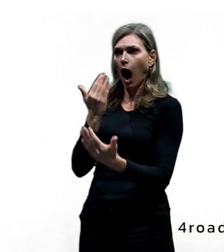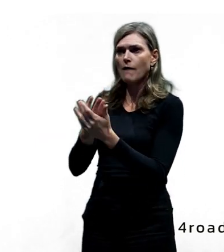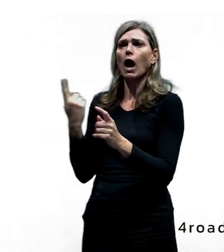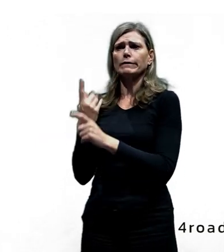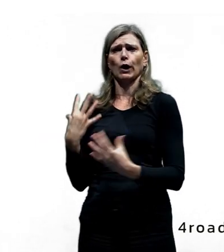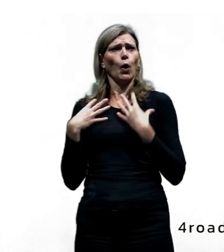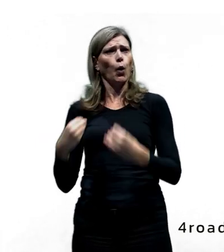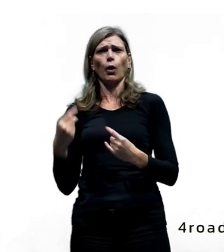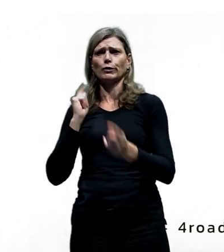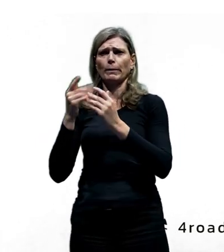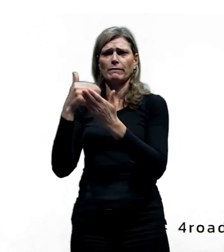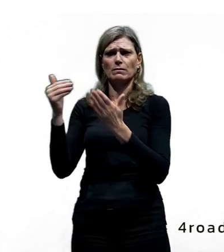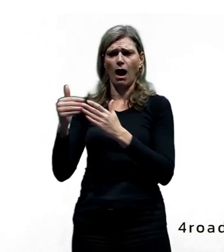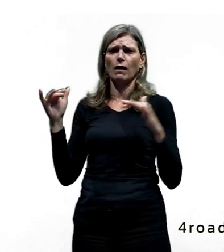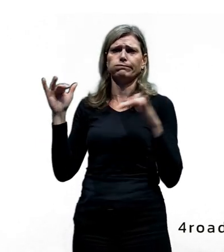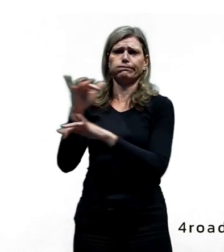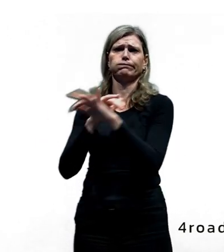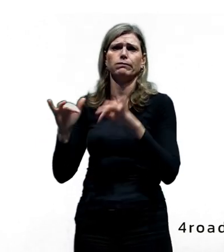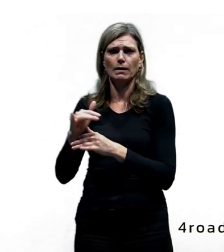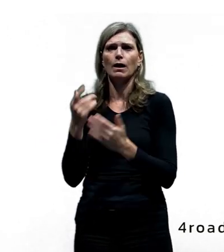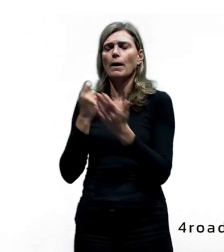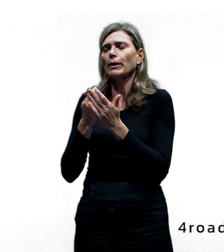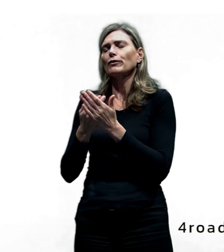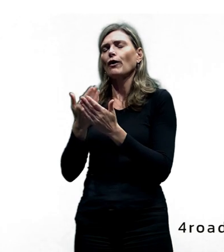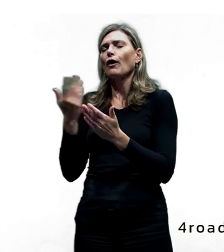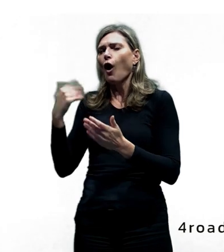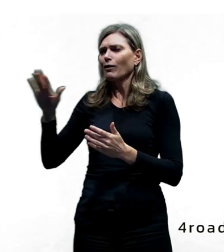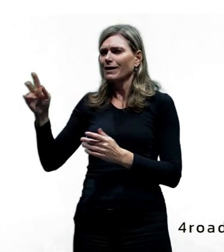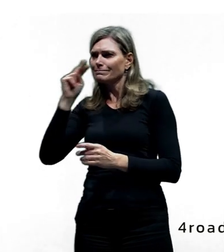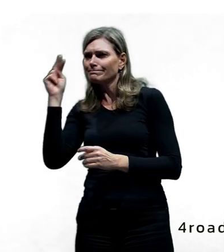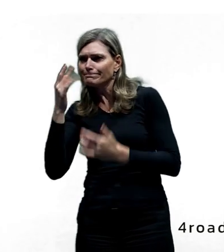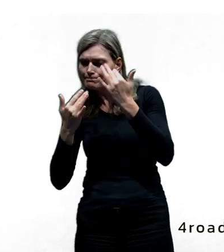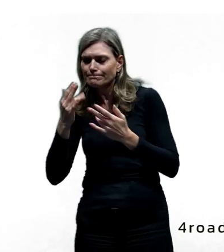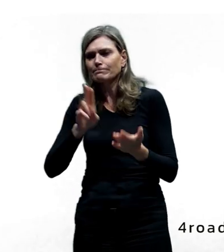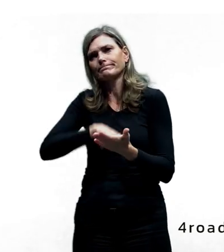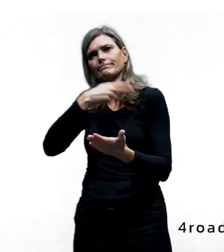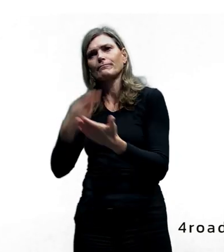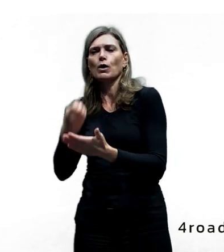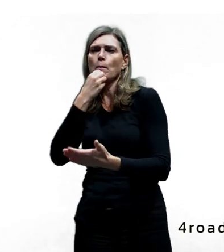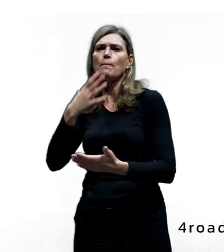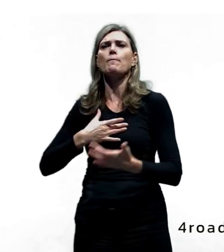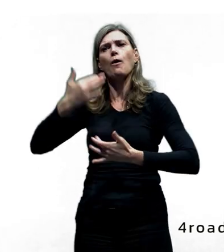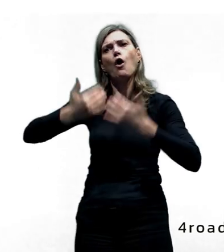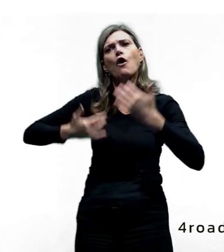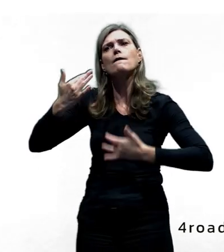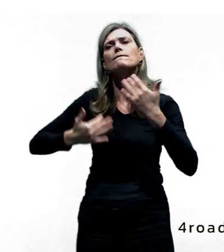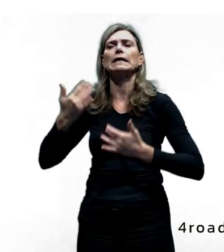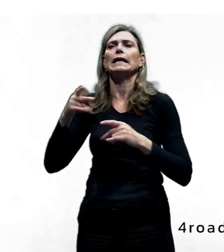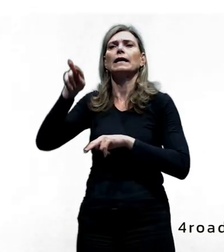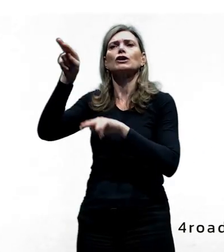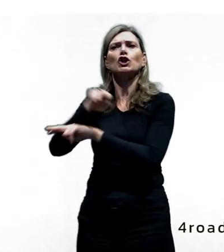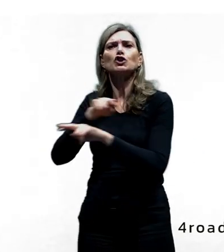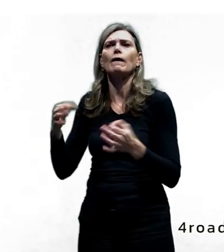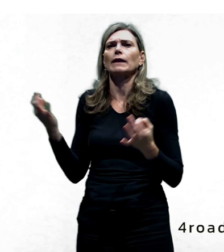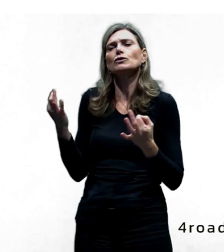následuje mikrosimulace, která vám ta čísla převede do, řekněme, kapacit těch křižovatek a